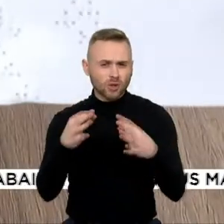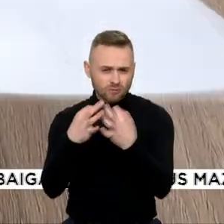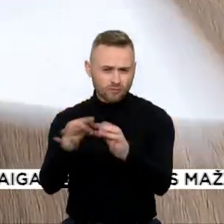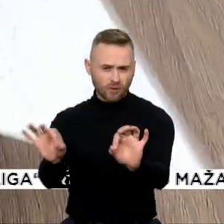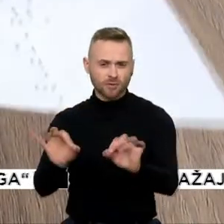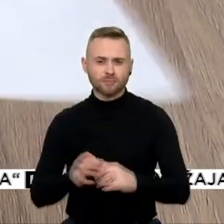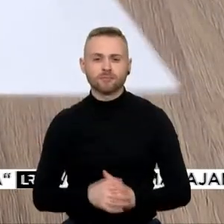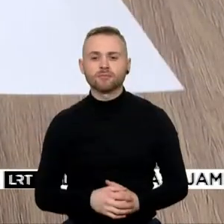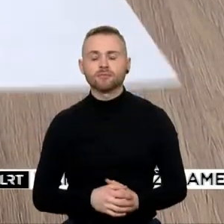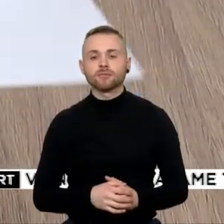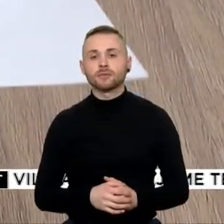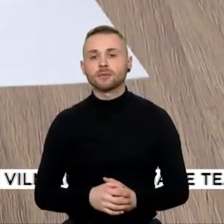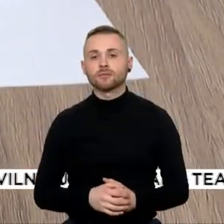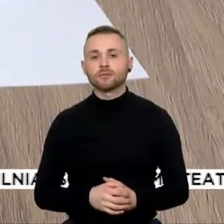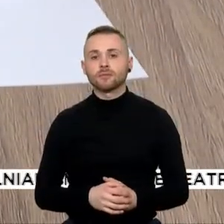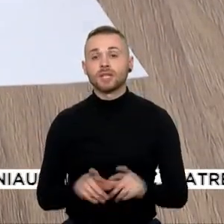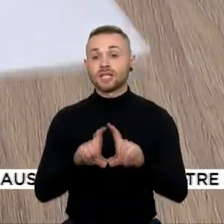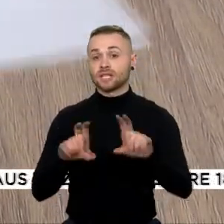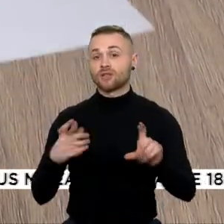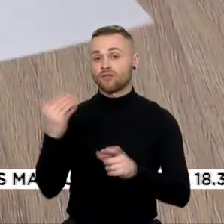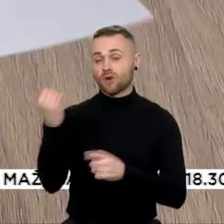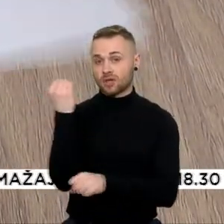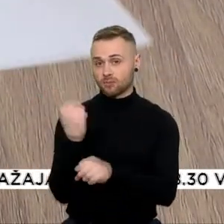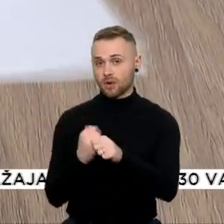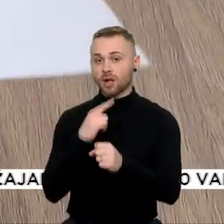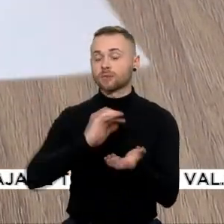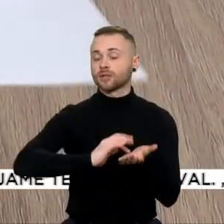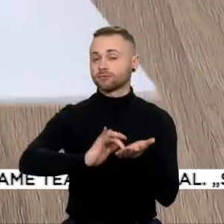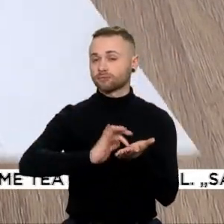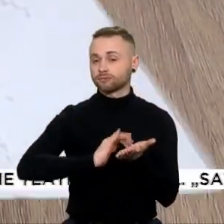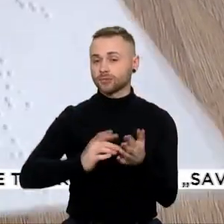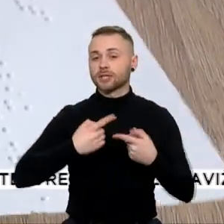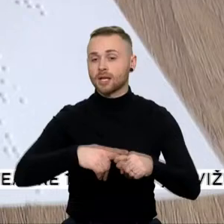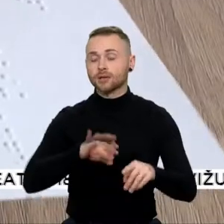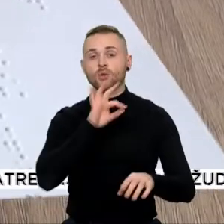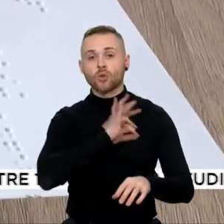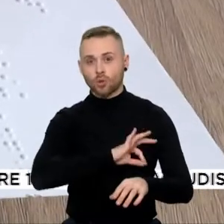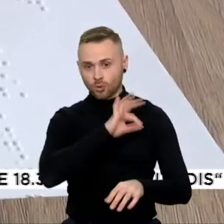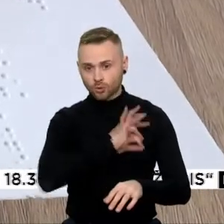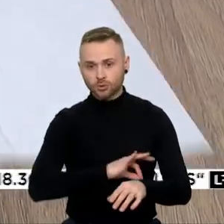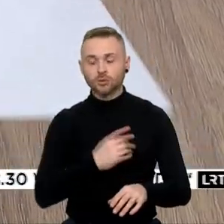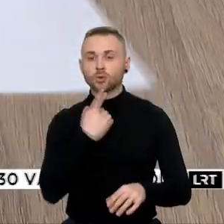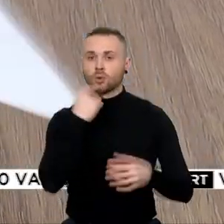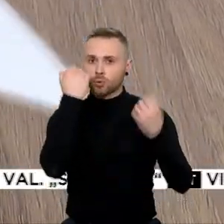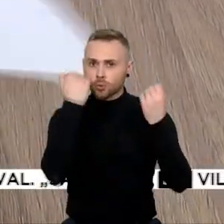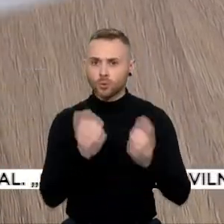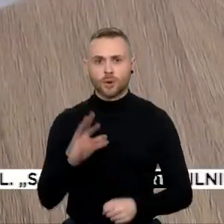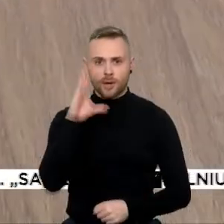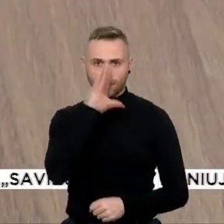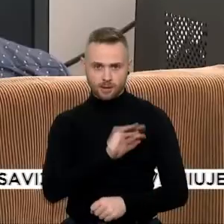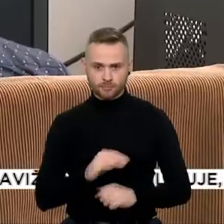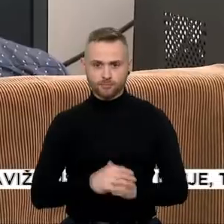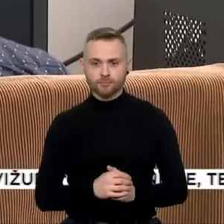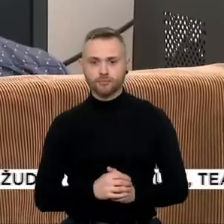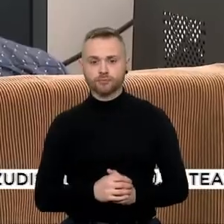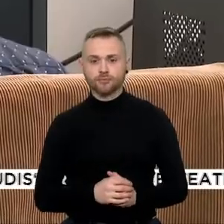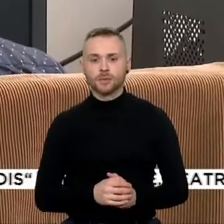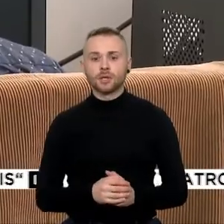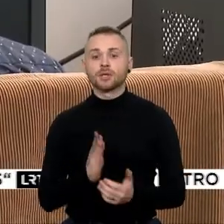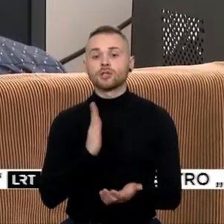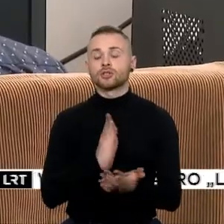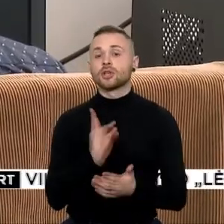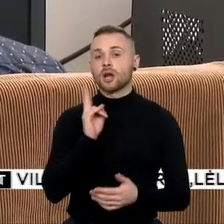Pasakys taigos darbuotojų, rašant Brailio mašinėle ar kompiuteriu, sudėtingiau suspėti. Tie, kurie jau išmokė